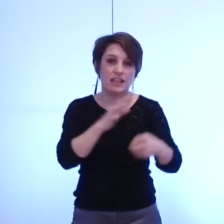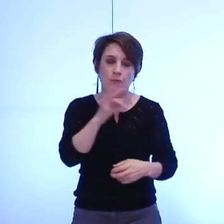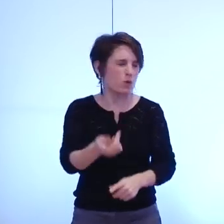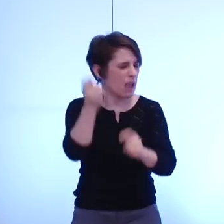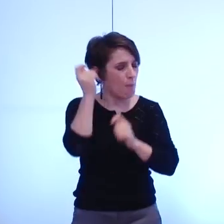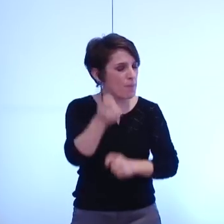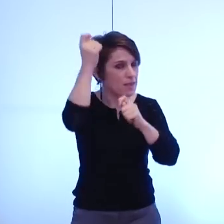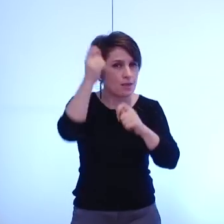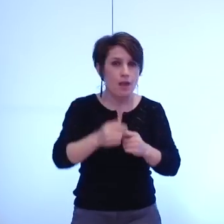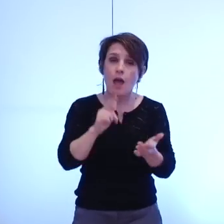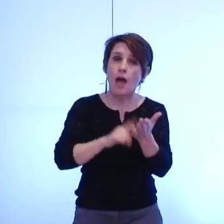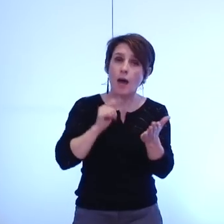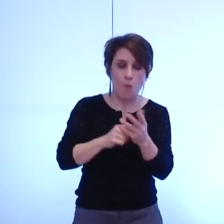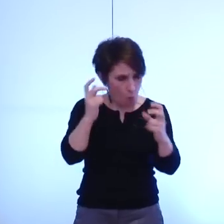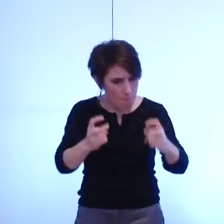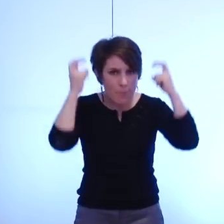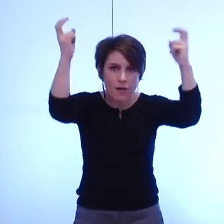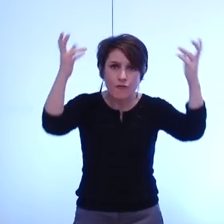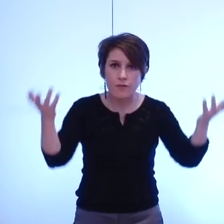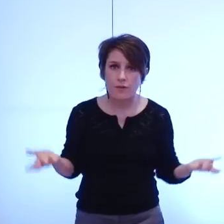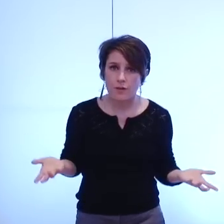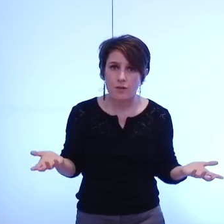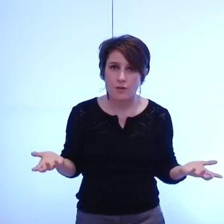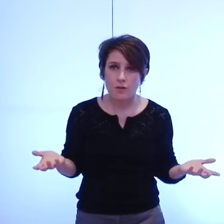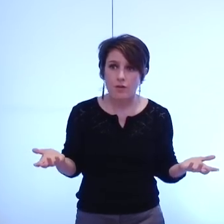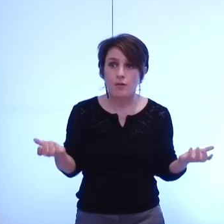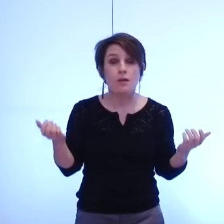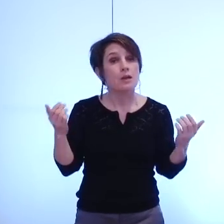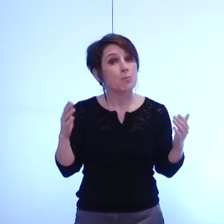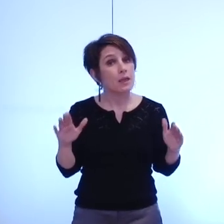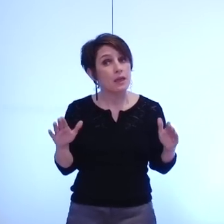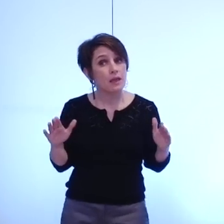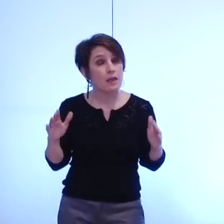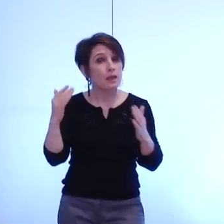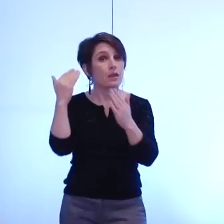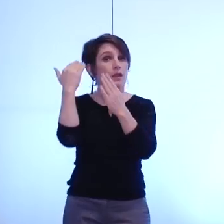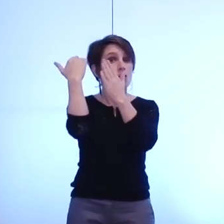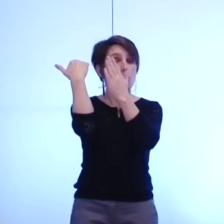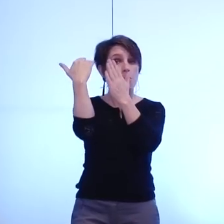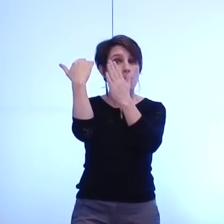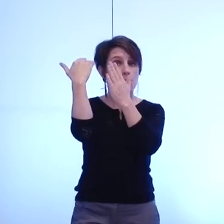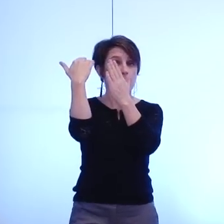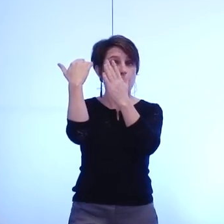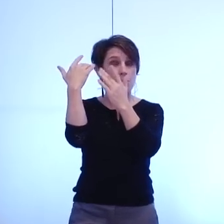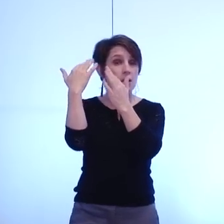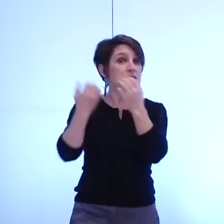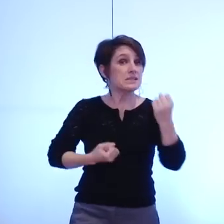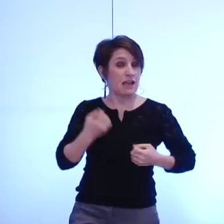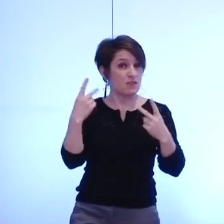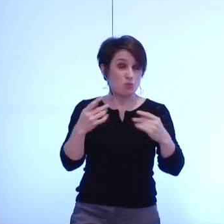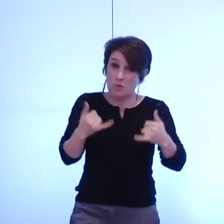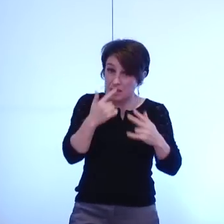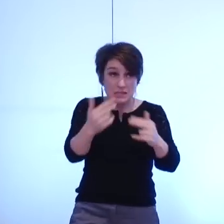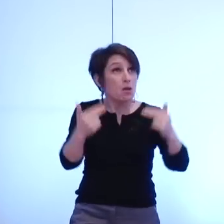pour la progression de l'impôt sur les ménages sans pour autant que les classements nationaux d'ailleurs en matière de services rendus à la population nous distinguent